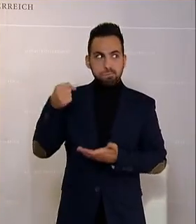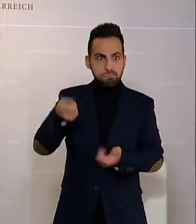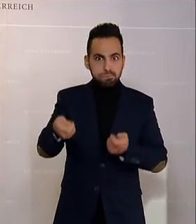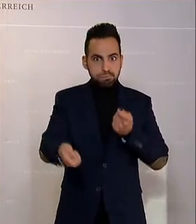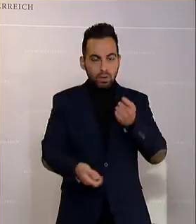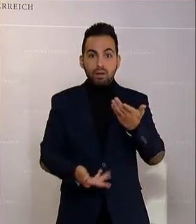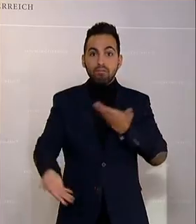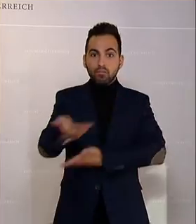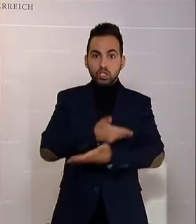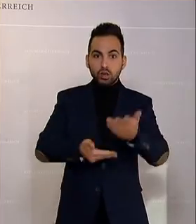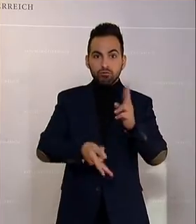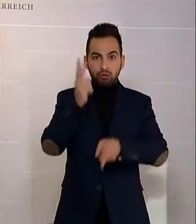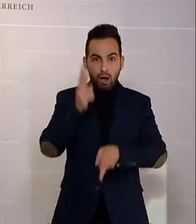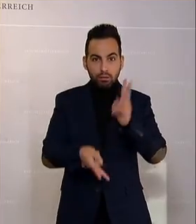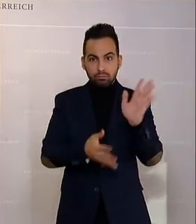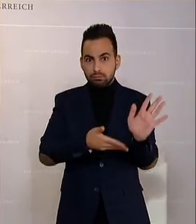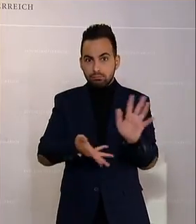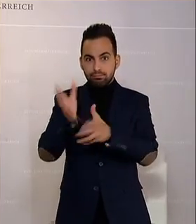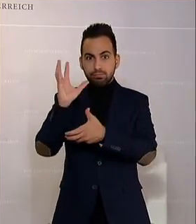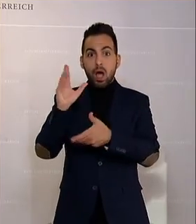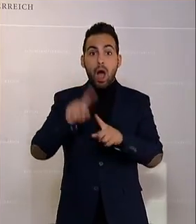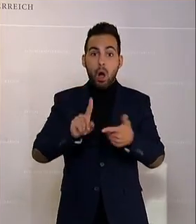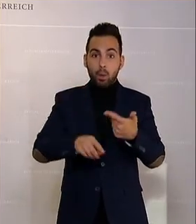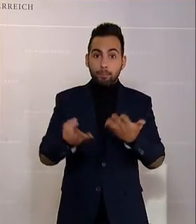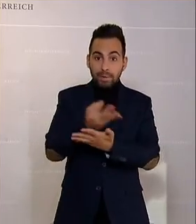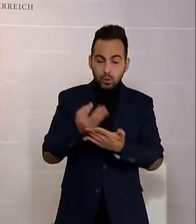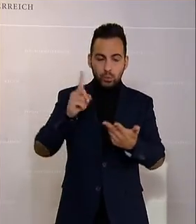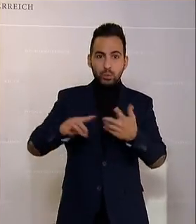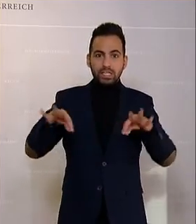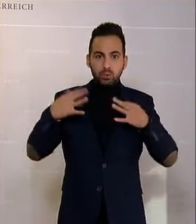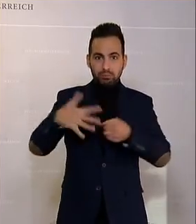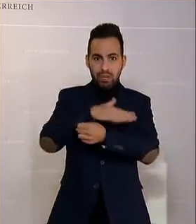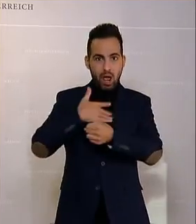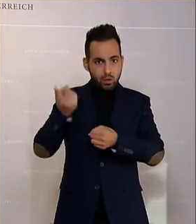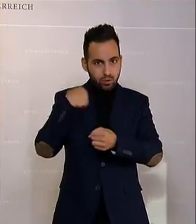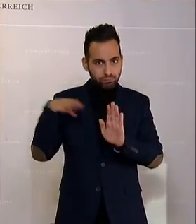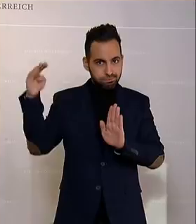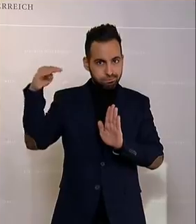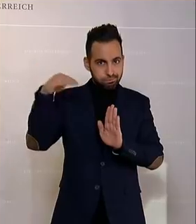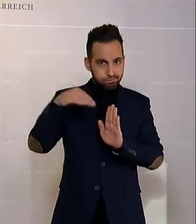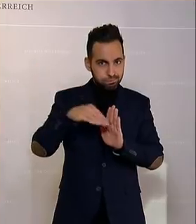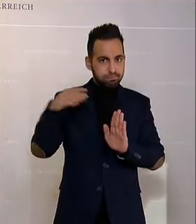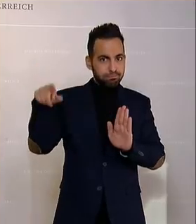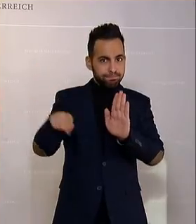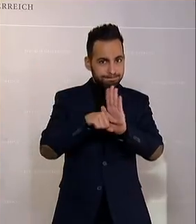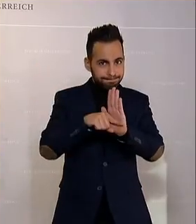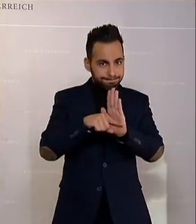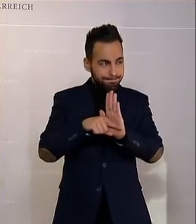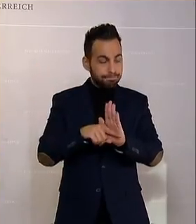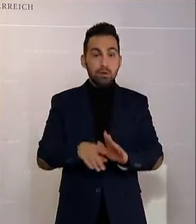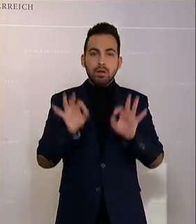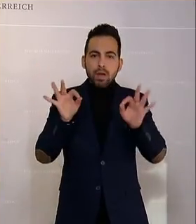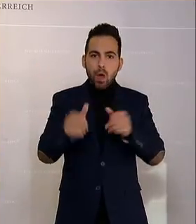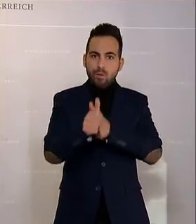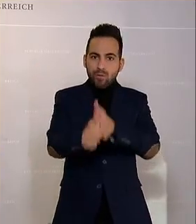wirtschaftlichen Schaden verursachen, sondern auch im Bildungsbereich und im Gesundheitsbereich negative Spuren hinterlassen. Die genauen Folgen